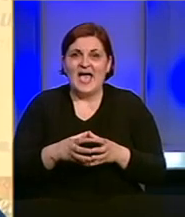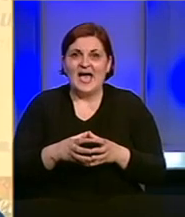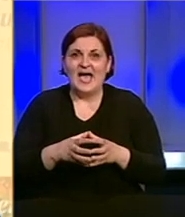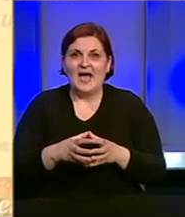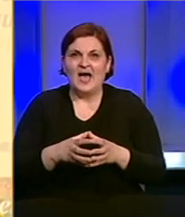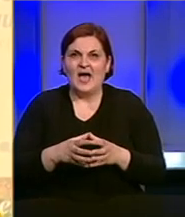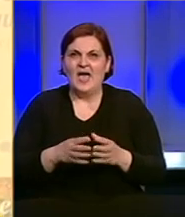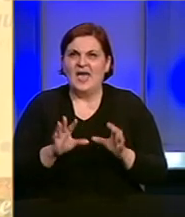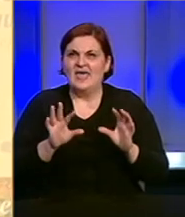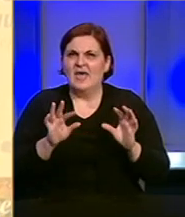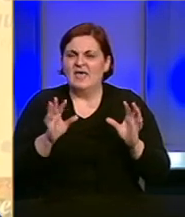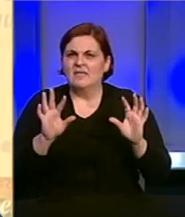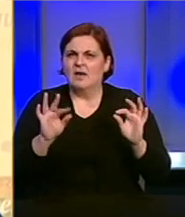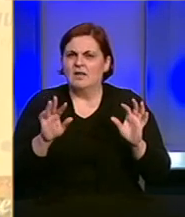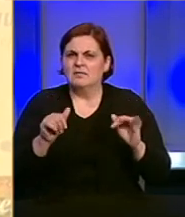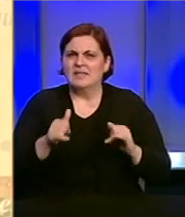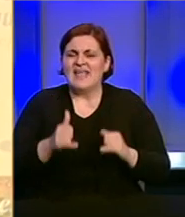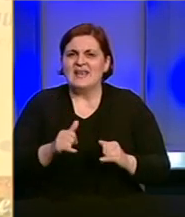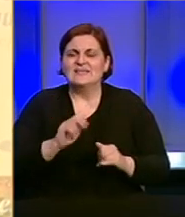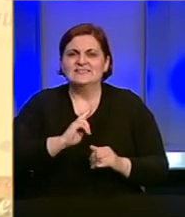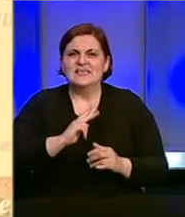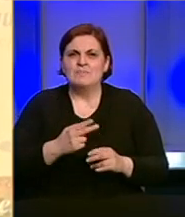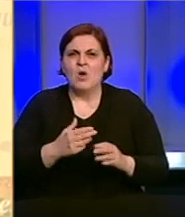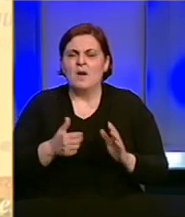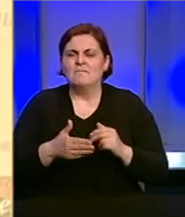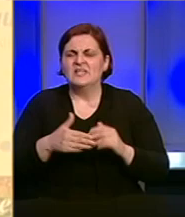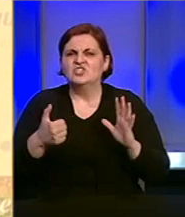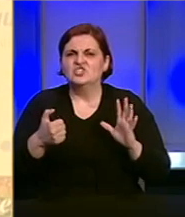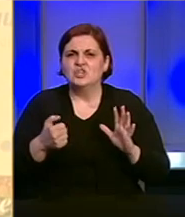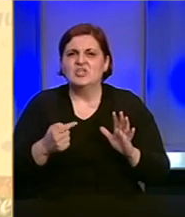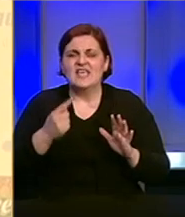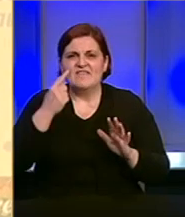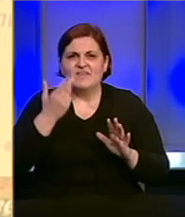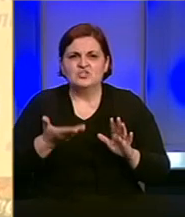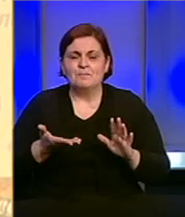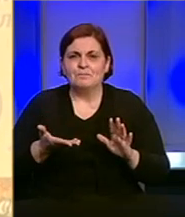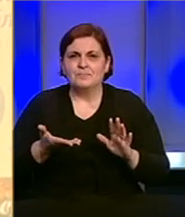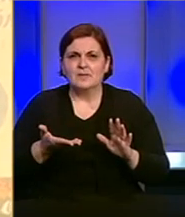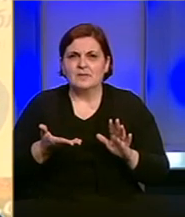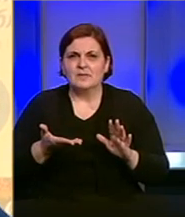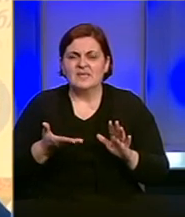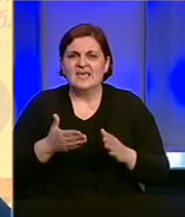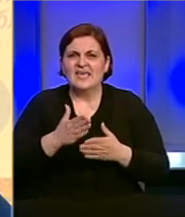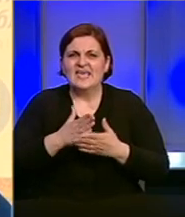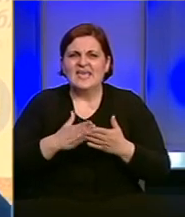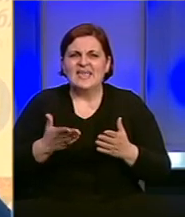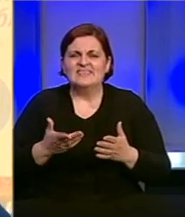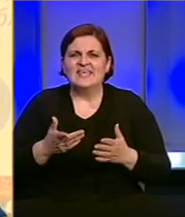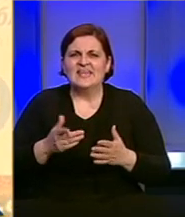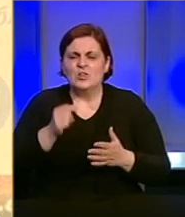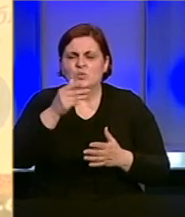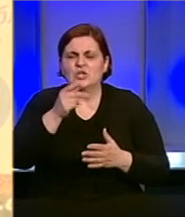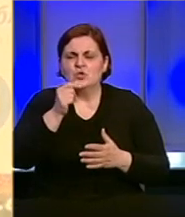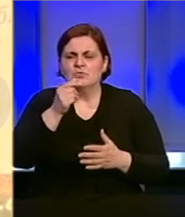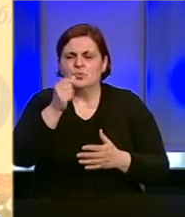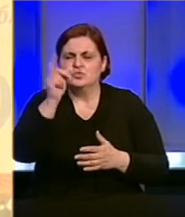10.4. imao 257, a danas ima blizu 600. Što će reći, porastovo i dio importovanih slučajeva. Ljudi su